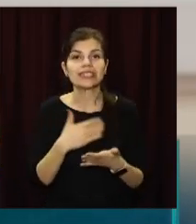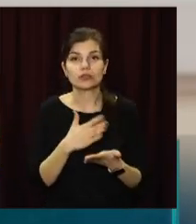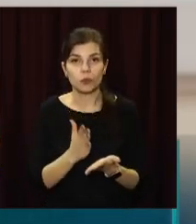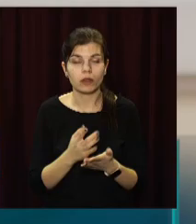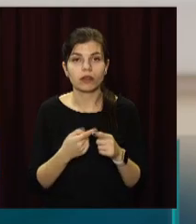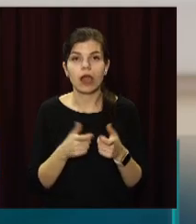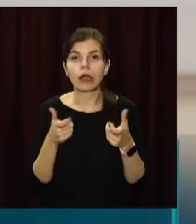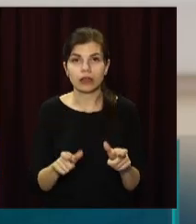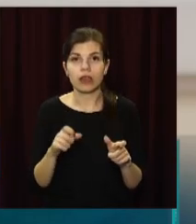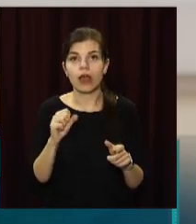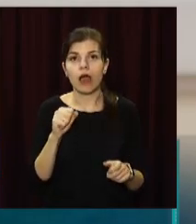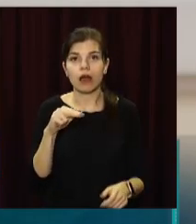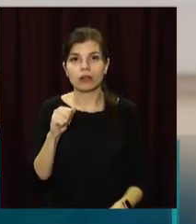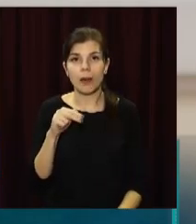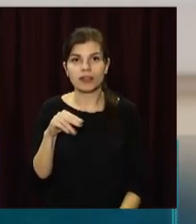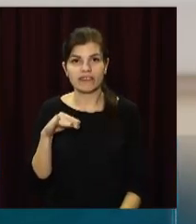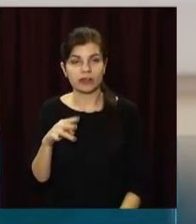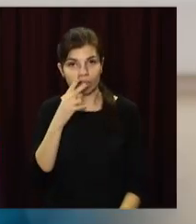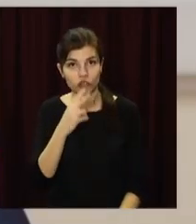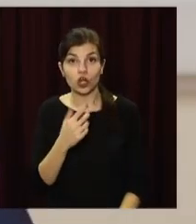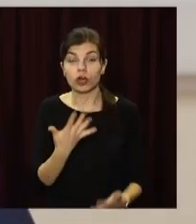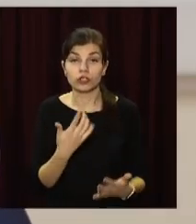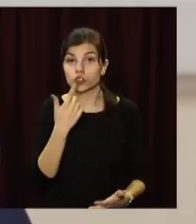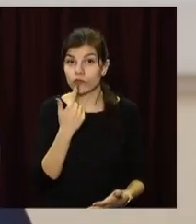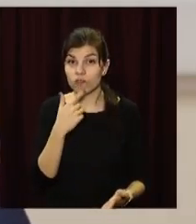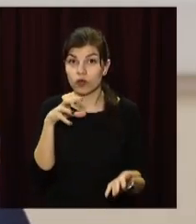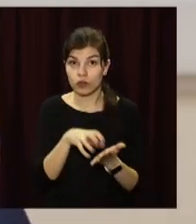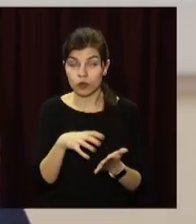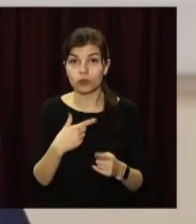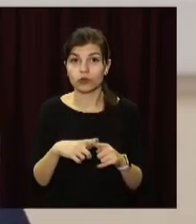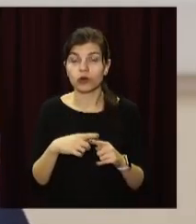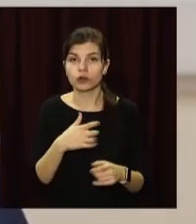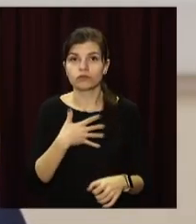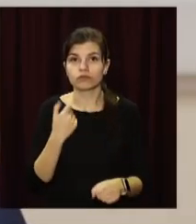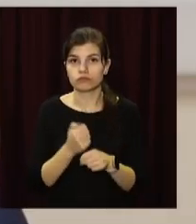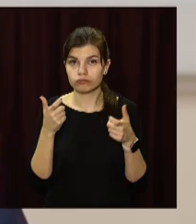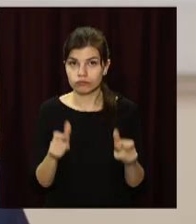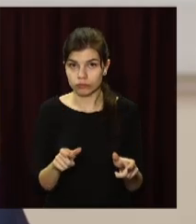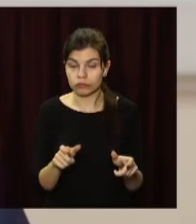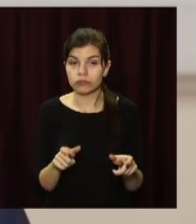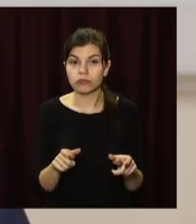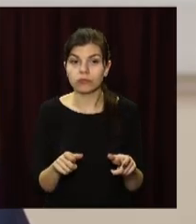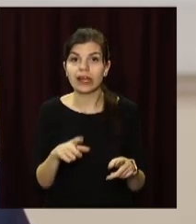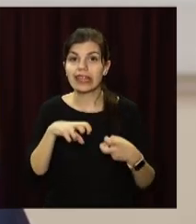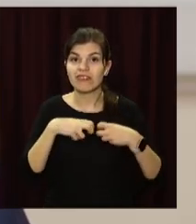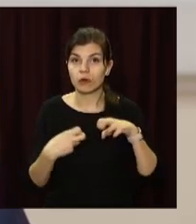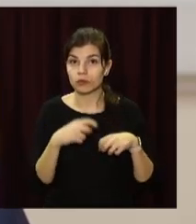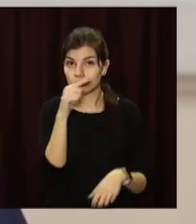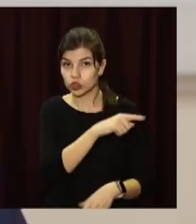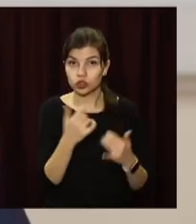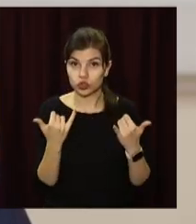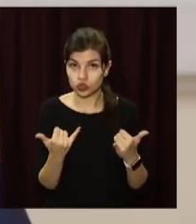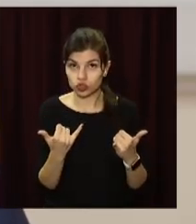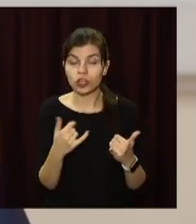Адаптивний карантин. Ви бачите червоний рівень і такий жорсткий локдаун запроваджений в Євано-Франківській області,